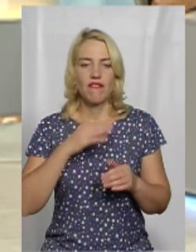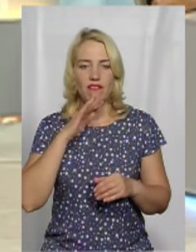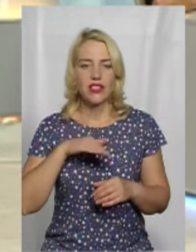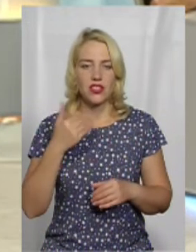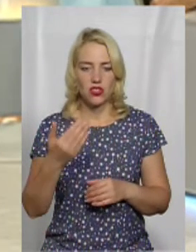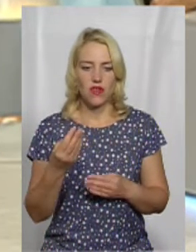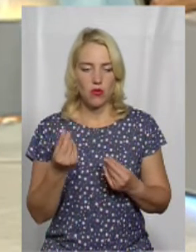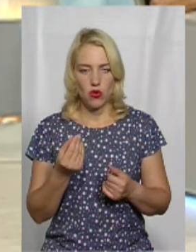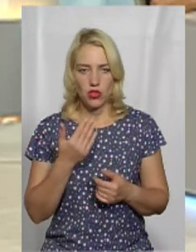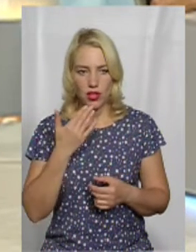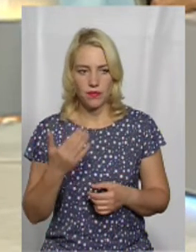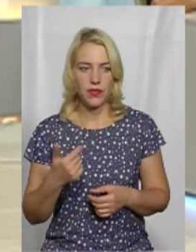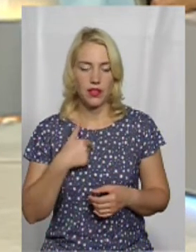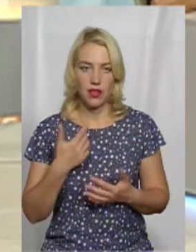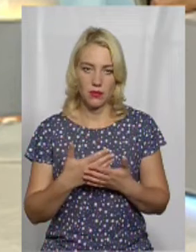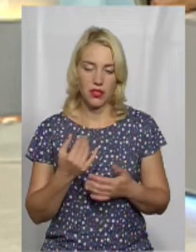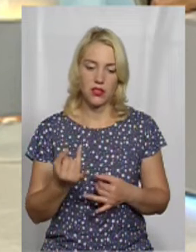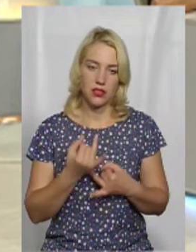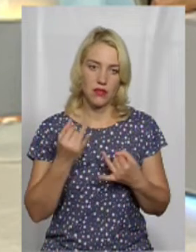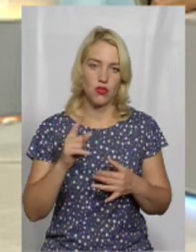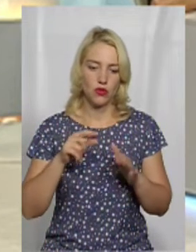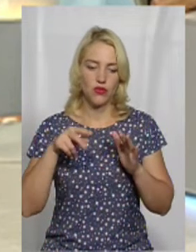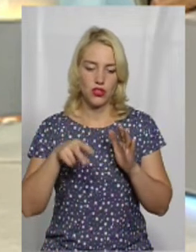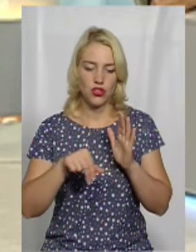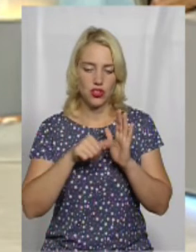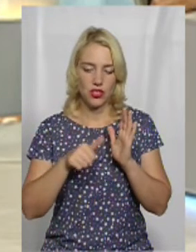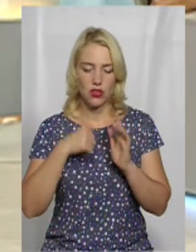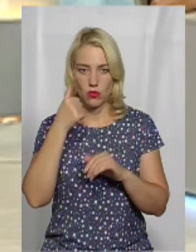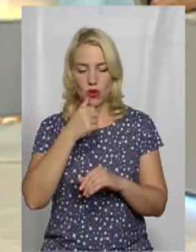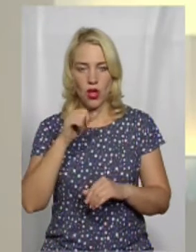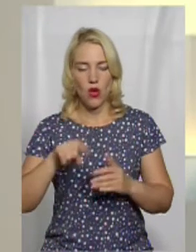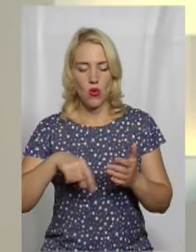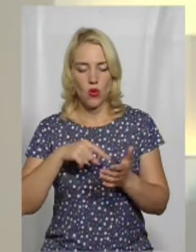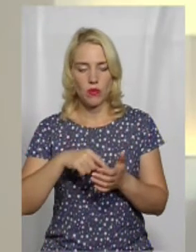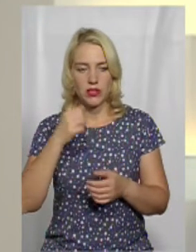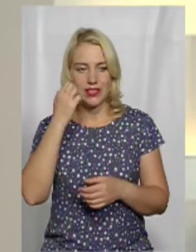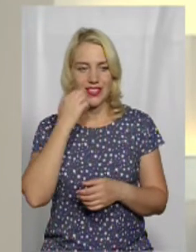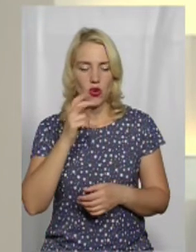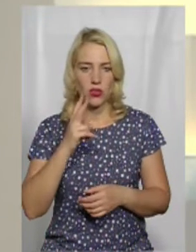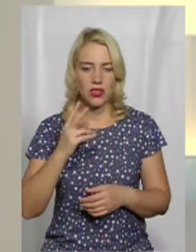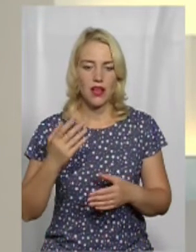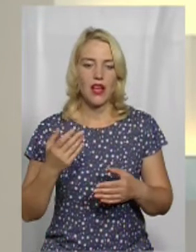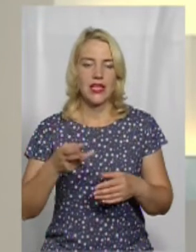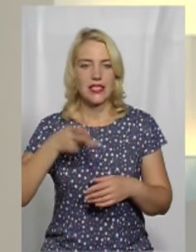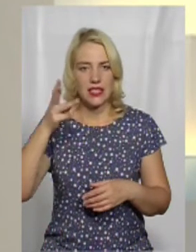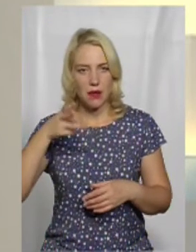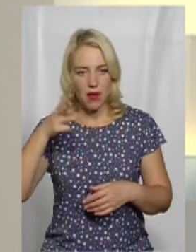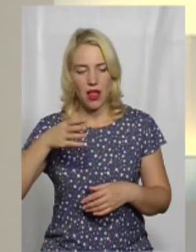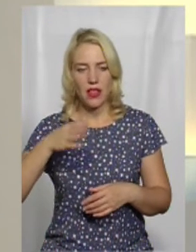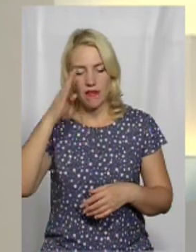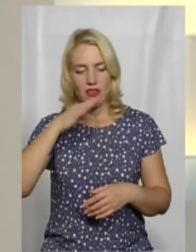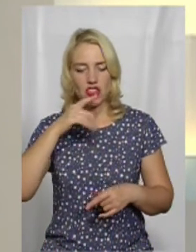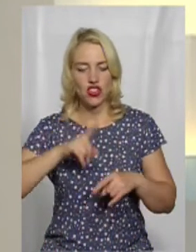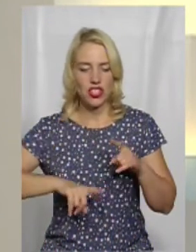і, наприклад, у 2016 році Хмельницькій області у Староконстантинові знімали вітчизняний історичний фільм